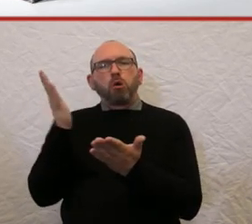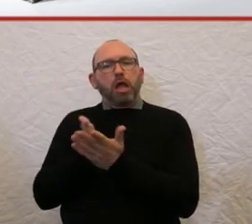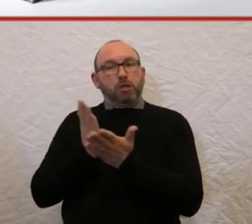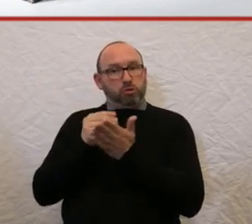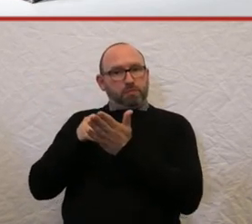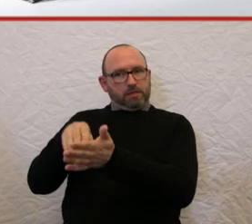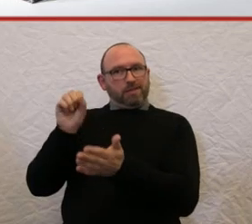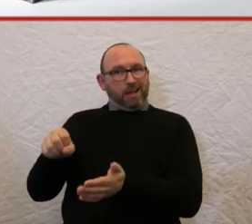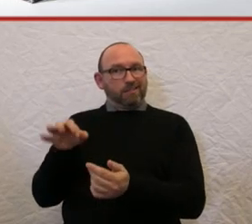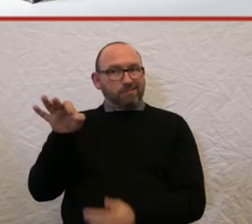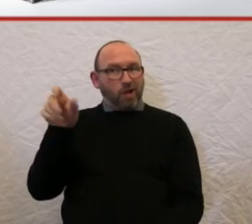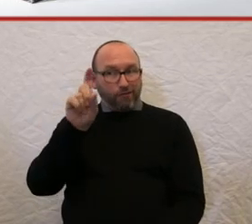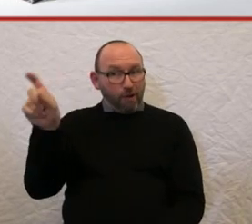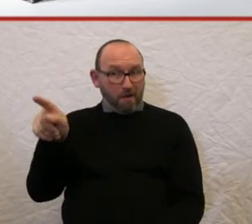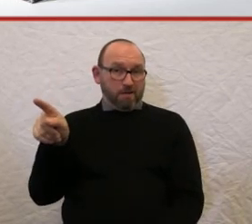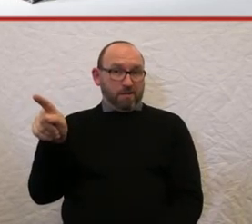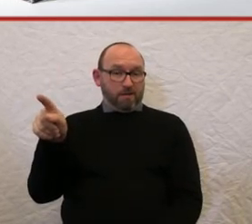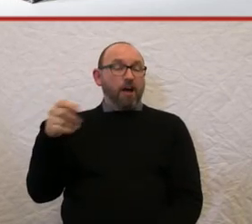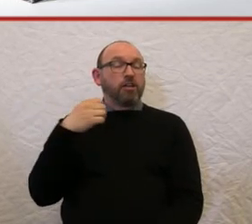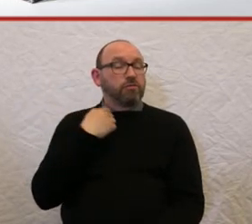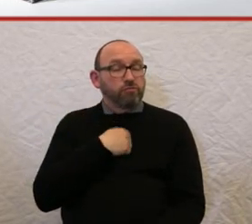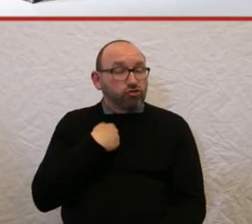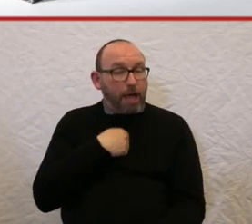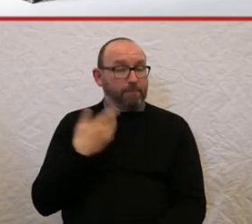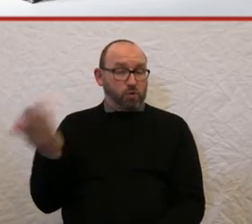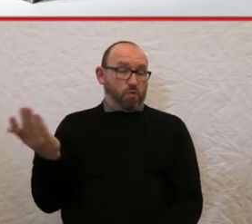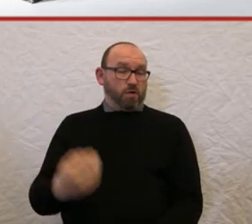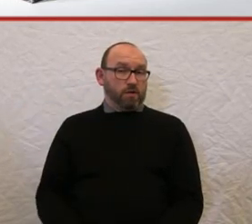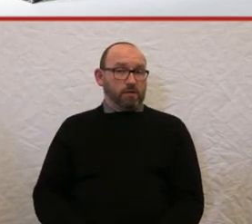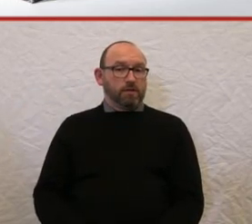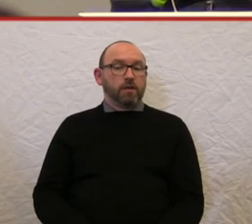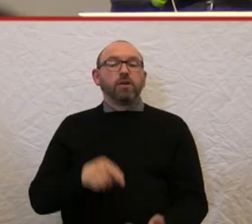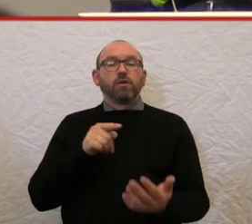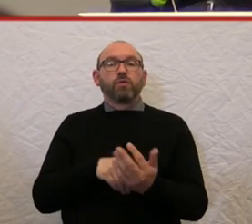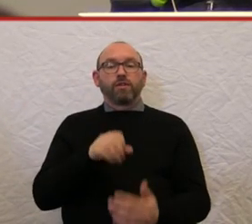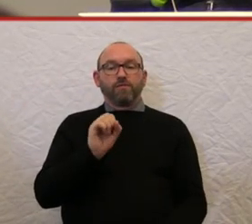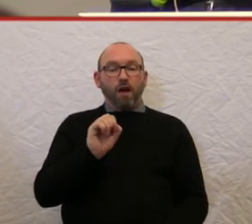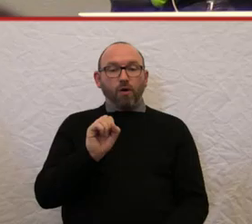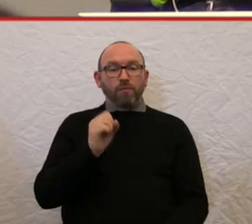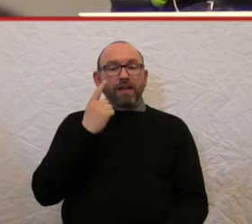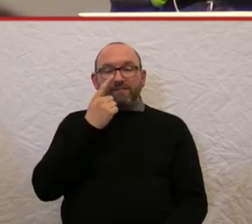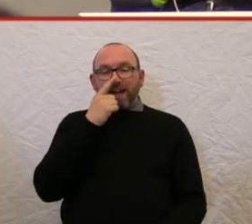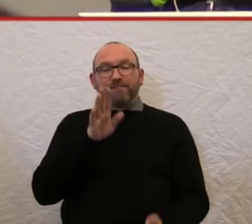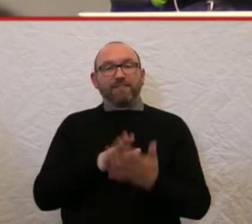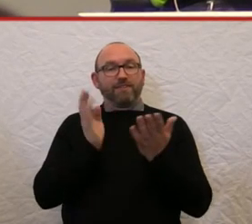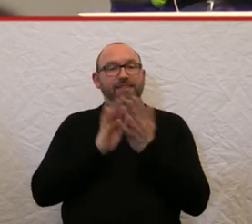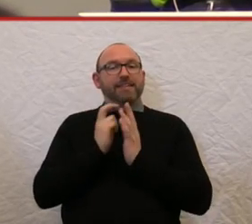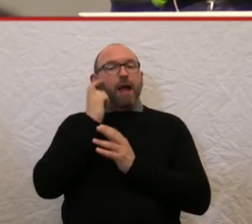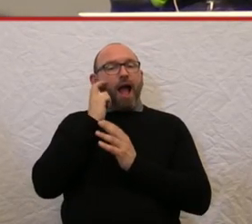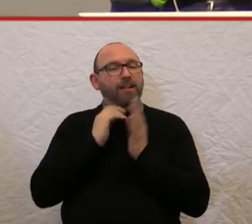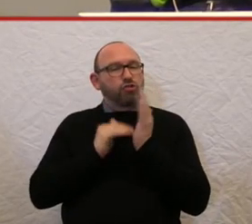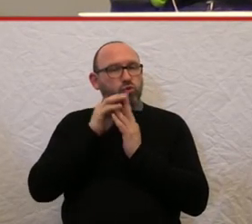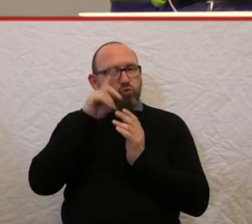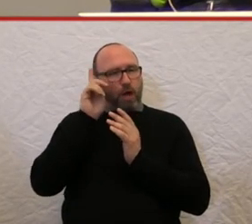Das ist insofern beschämend, weil es wirklich gerade unter dem Aspekt des demografischen Wandels und so, glaube ich,